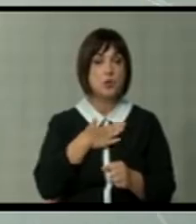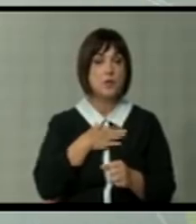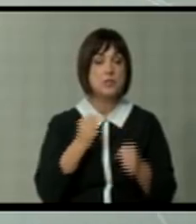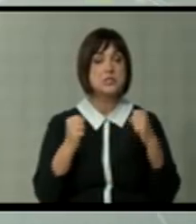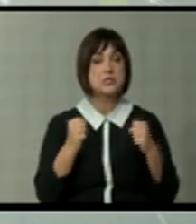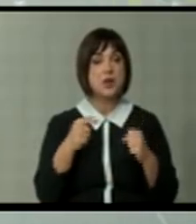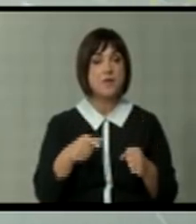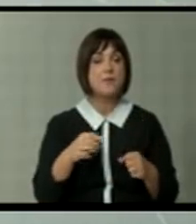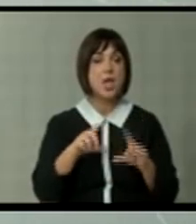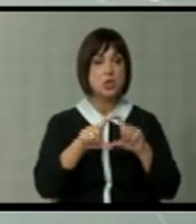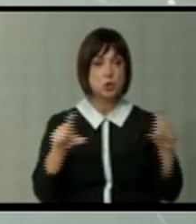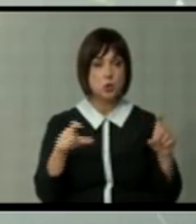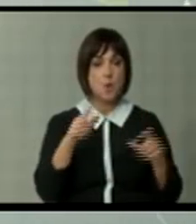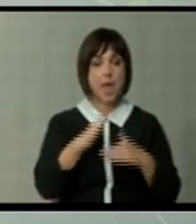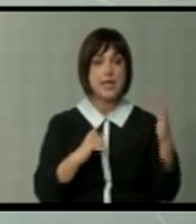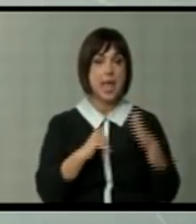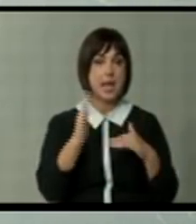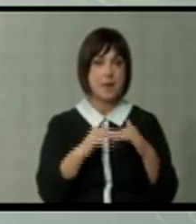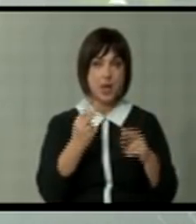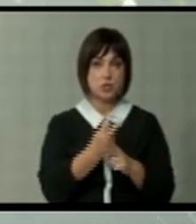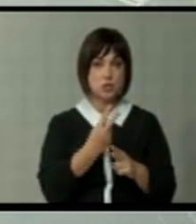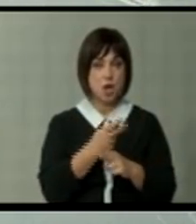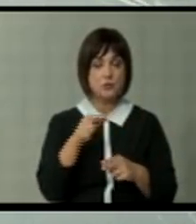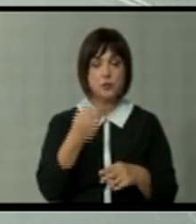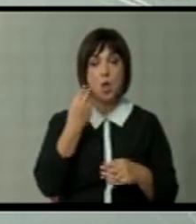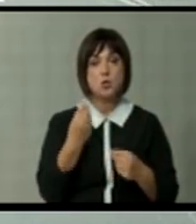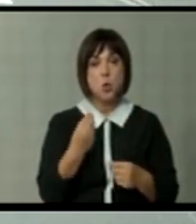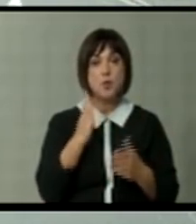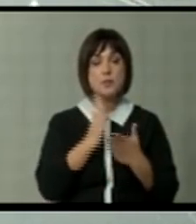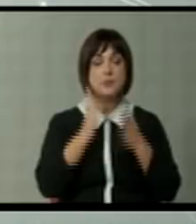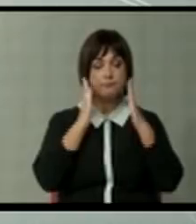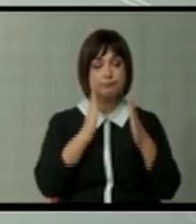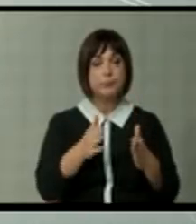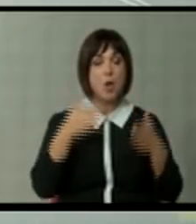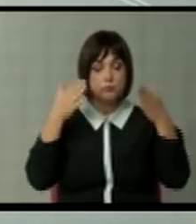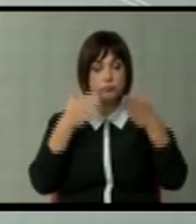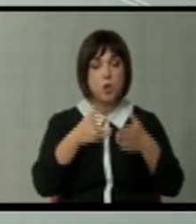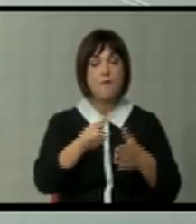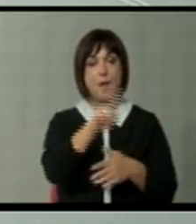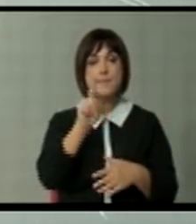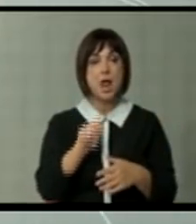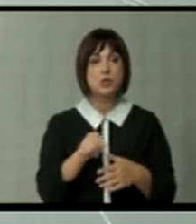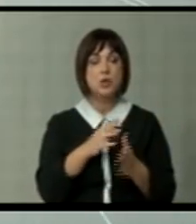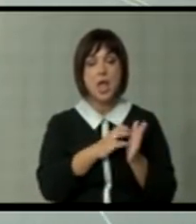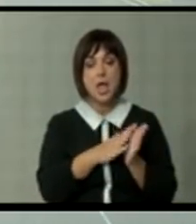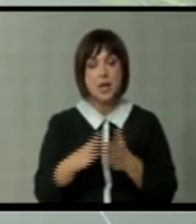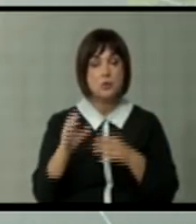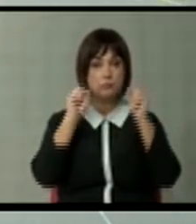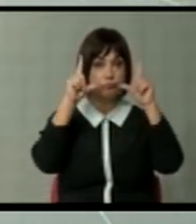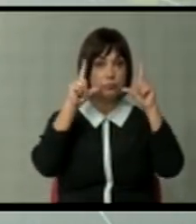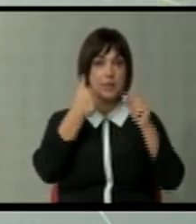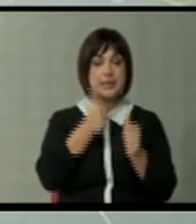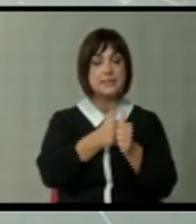си ги заздравуваме институциите и едноставно ќе градиме државата. Затоа е добро да бидете насочени и посветени на овие прашања и постојано будни. Да